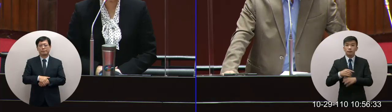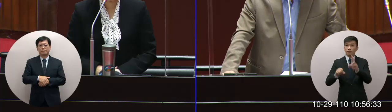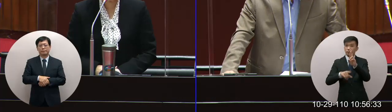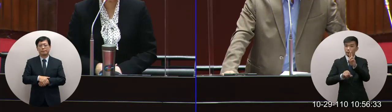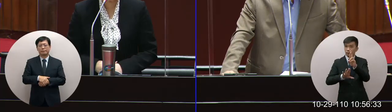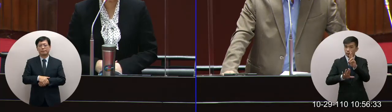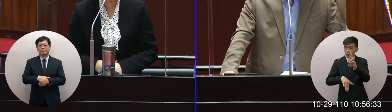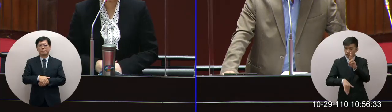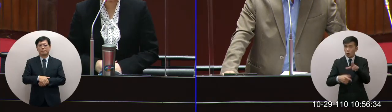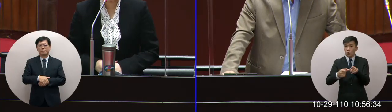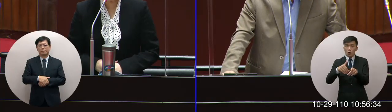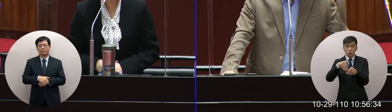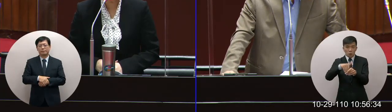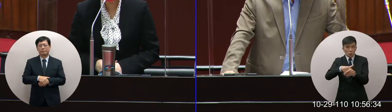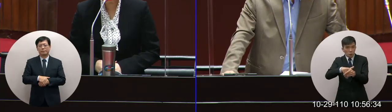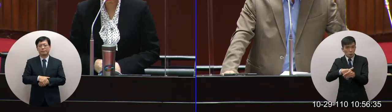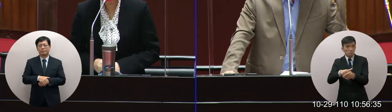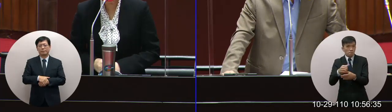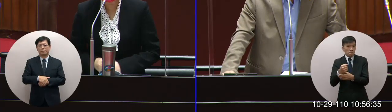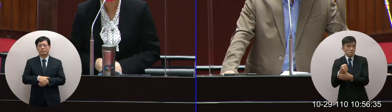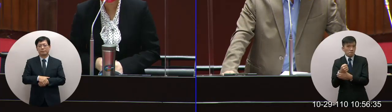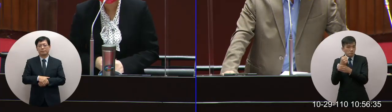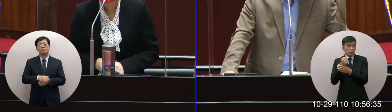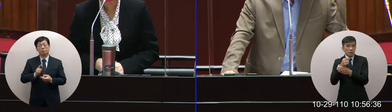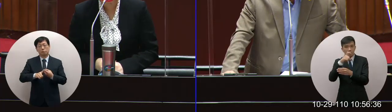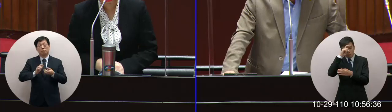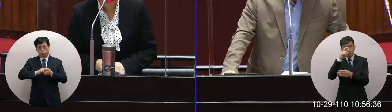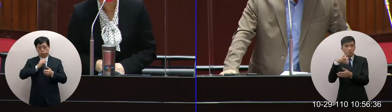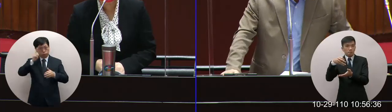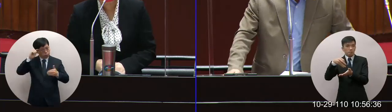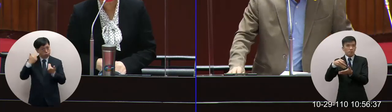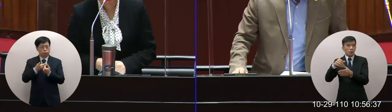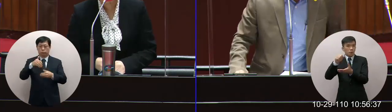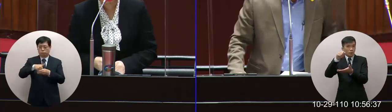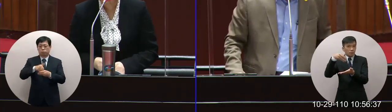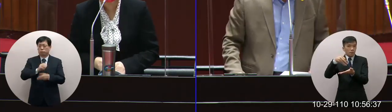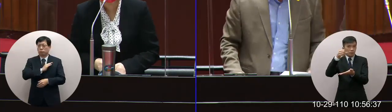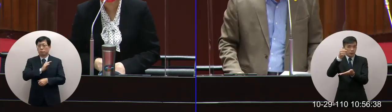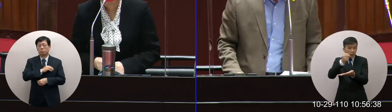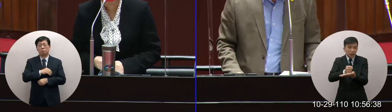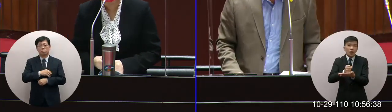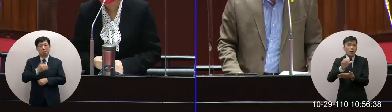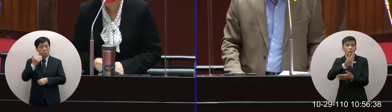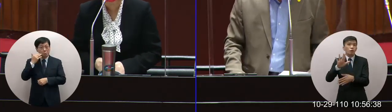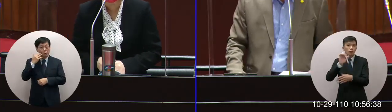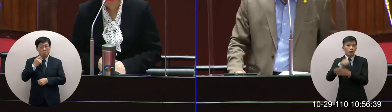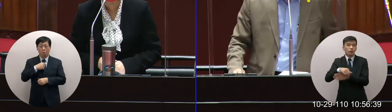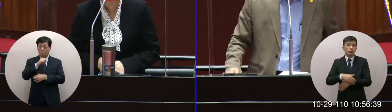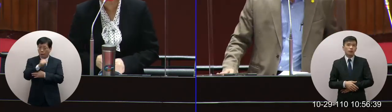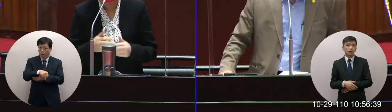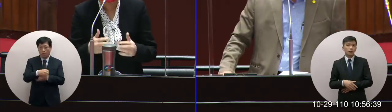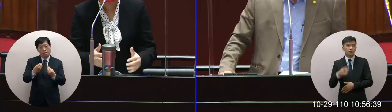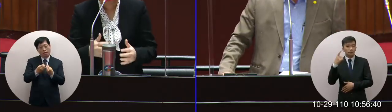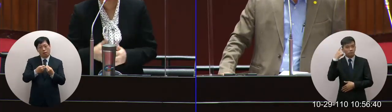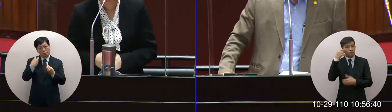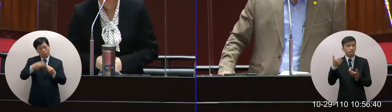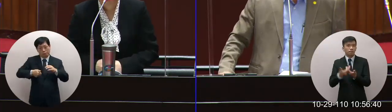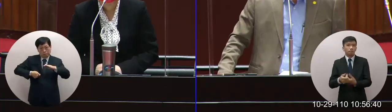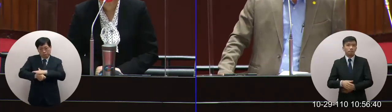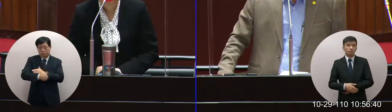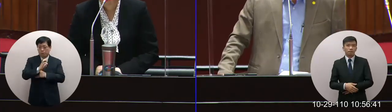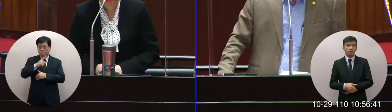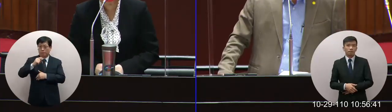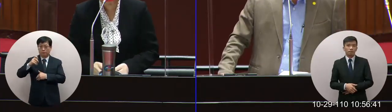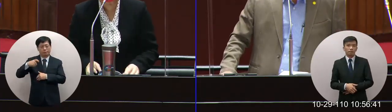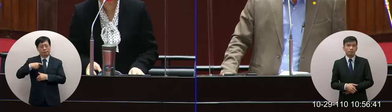公投這票一定要投不同意票是的一定要投不同意票這否則我們沒有辦法再去往CPTP